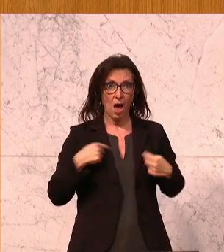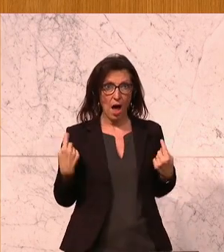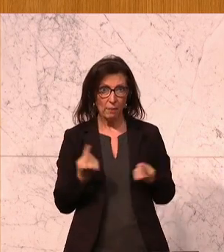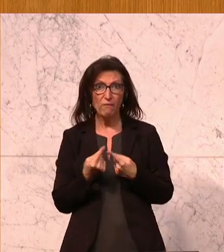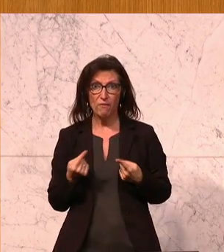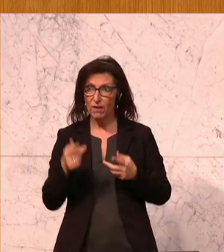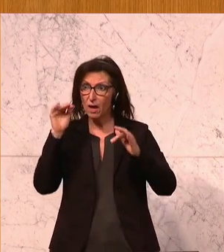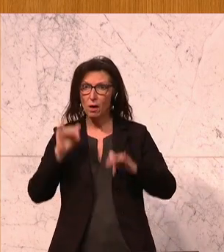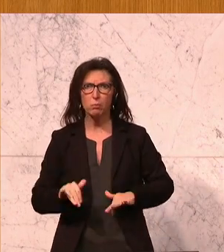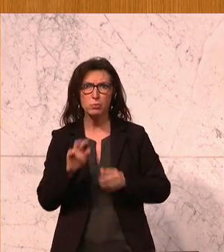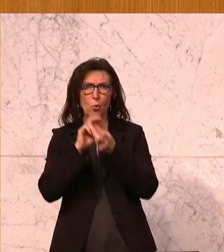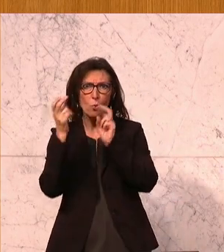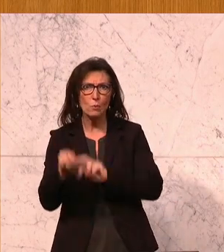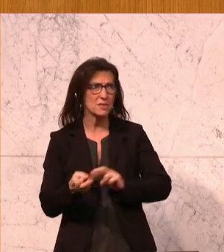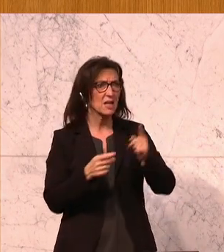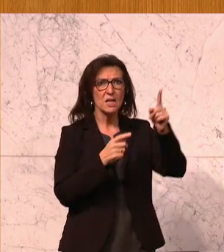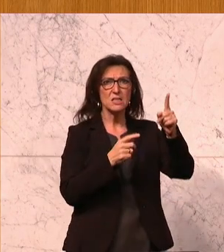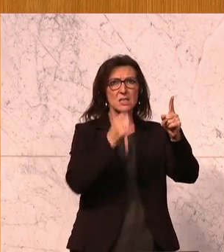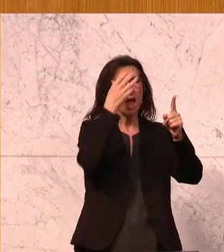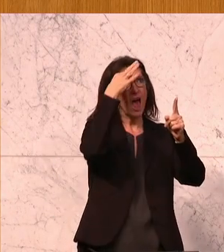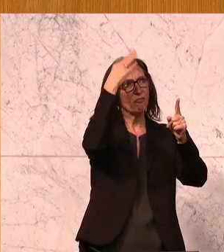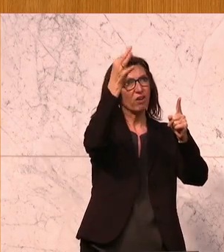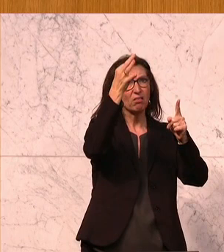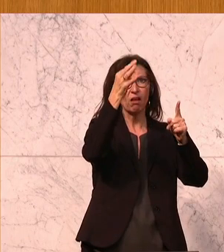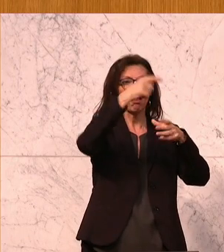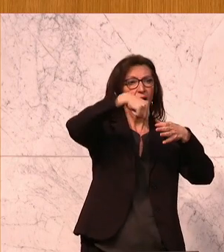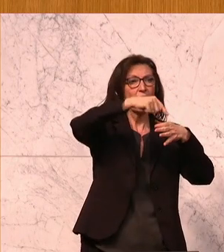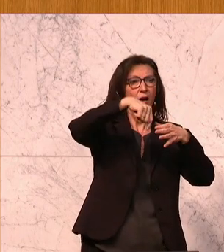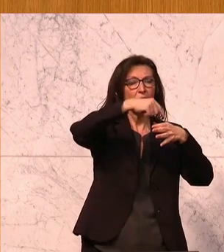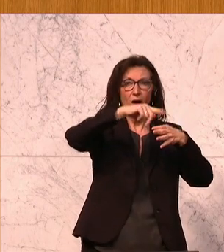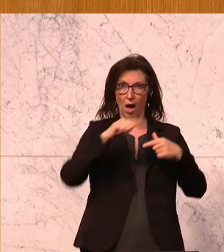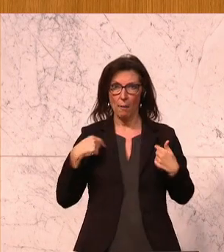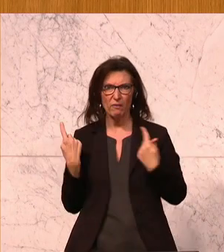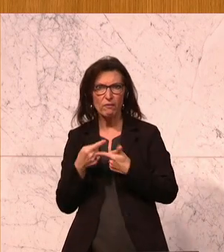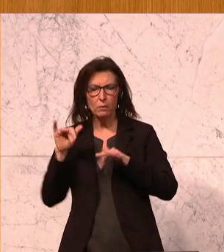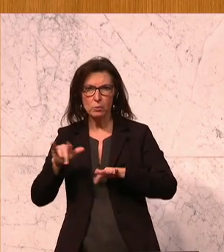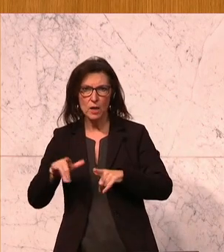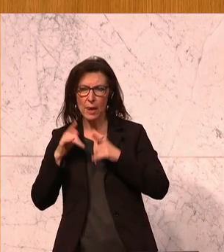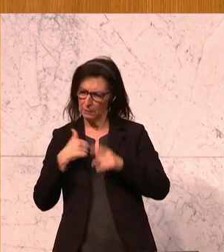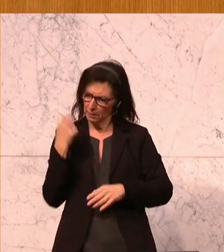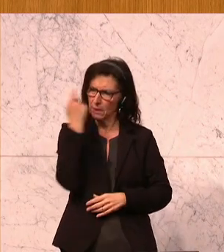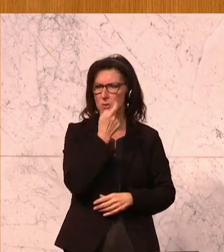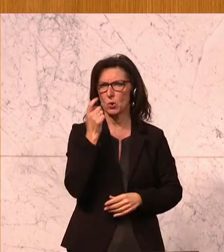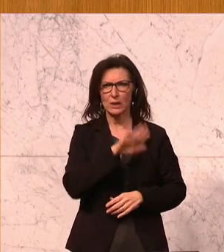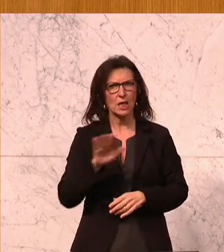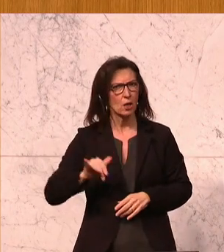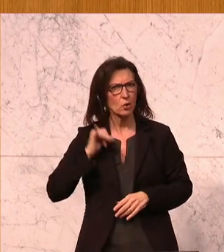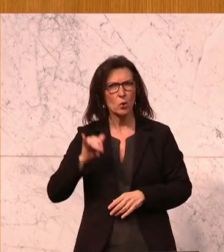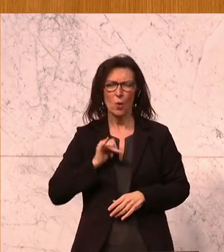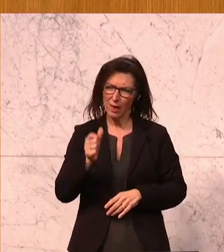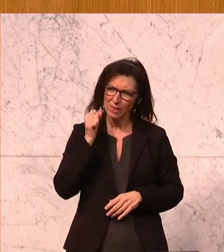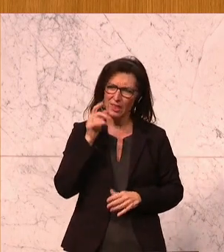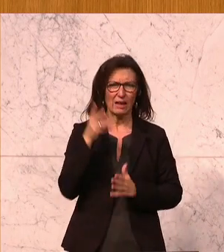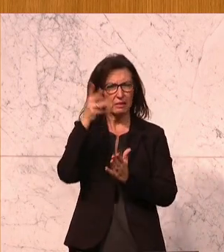Kämmerchen realitätsfremd ausdenken. Ich mache mir Sorgen, weil unsere Kinder und Jugendlichen jeden Tag getestet,